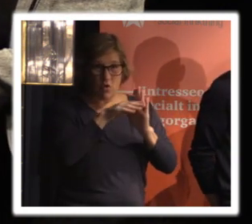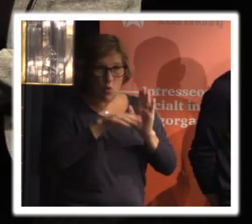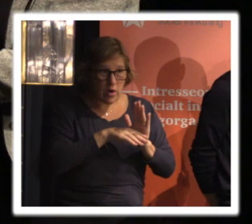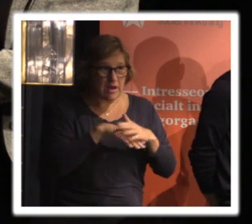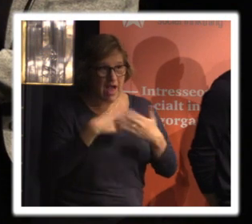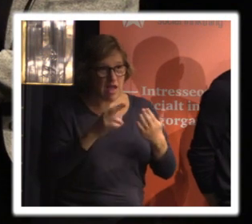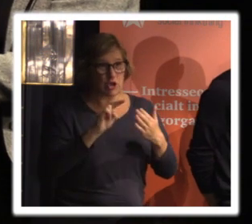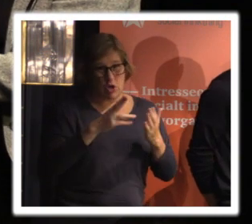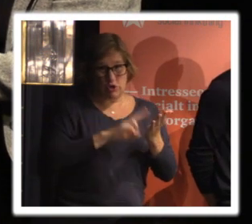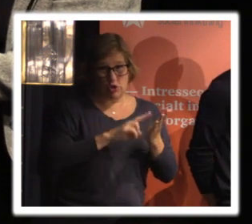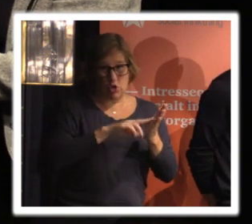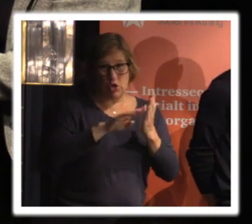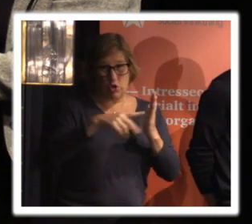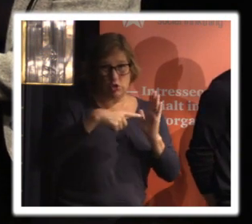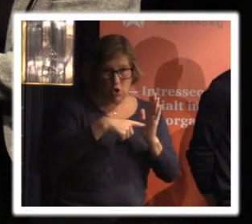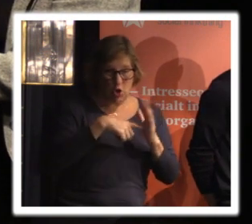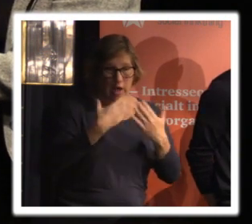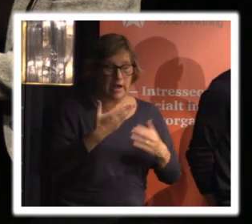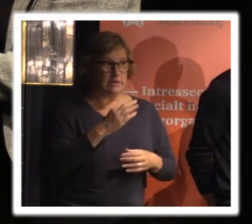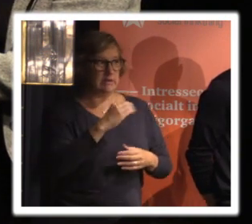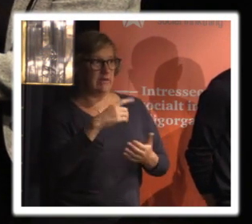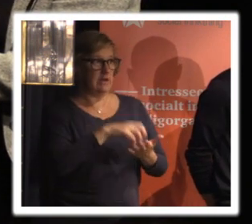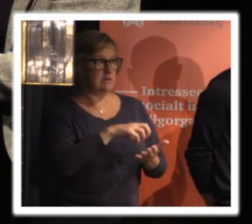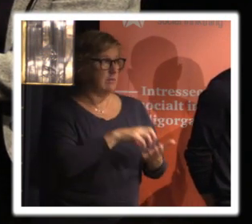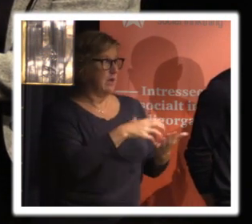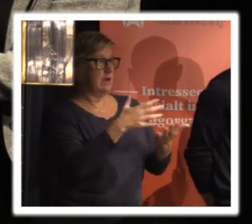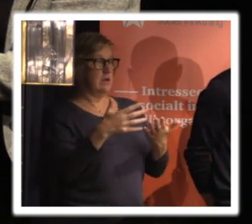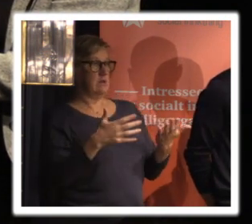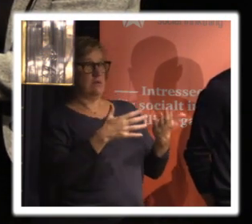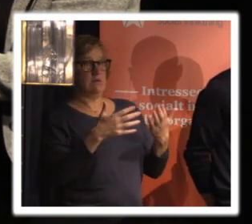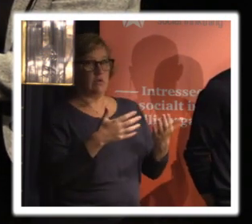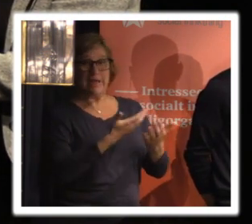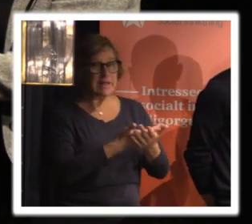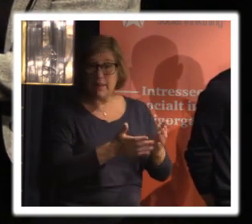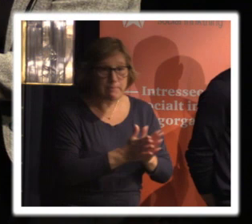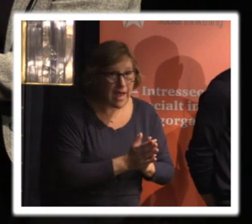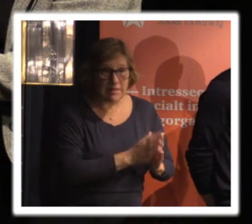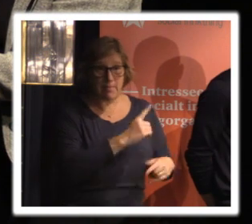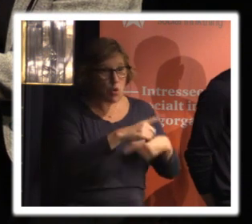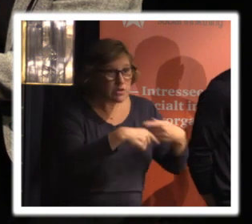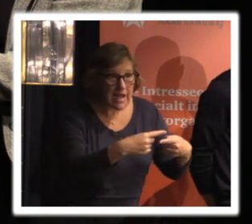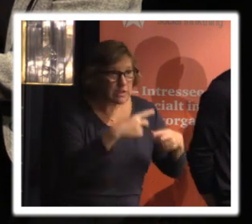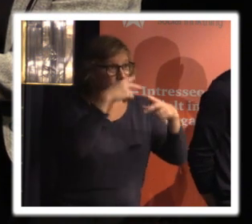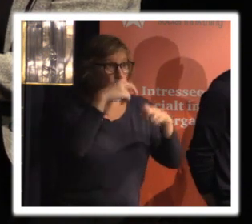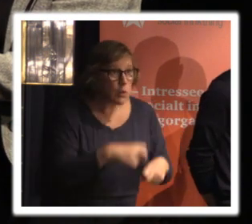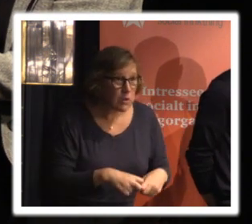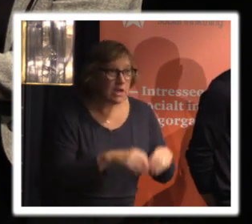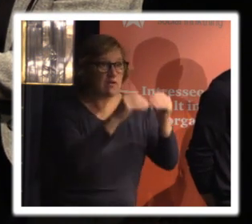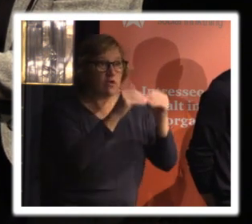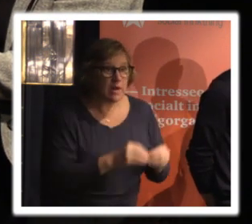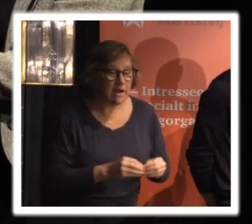dataskyddslag det är att civilsamhället inte funnits med överhuvudtaget i utredningen det finns ingen